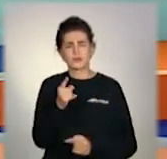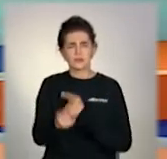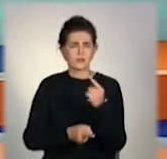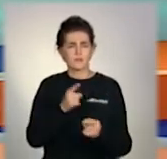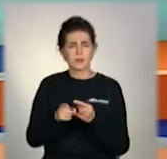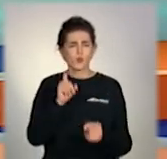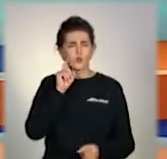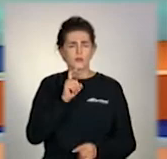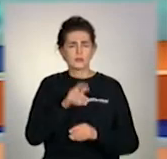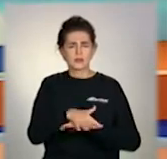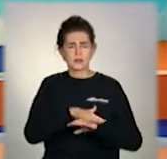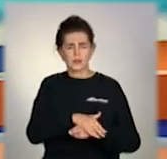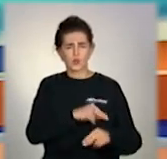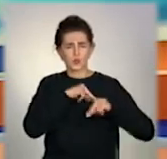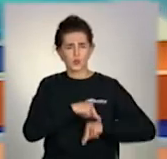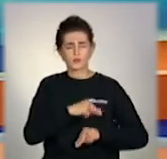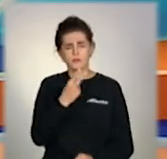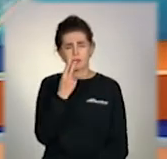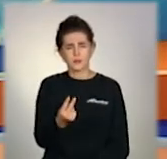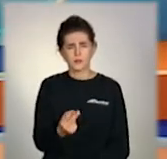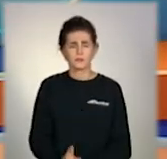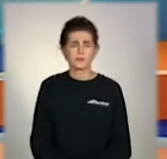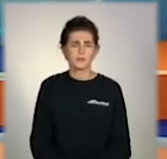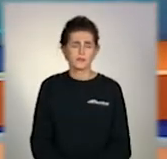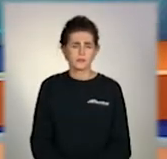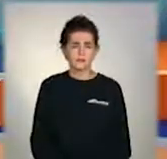ринок праці, дивіться у наступному матеріалі.